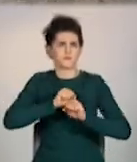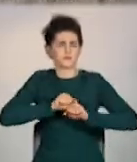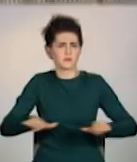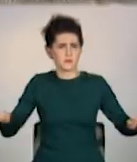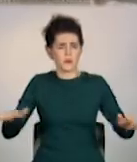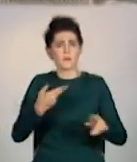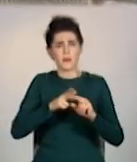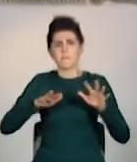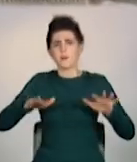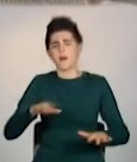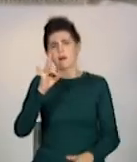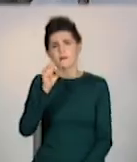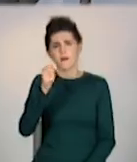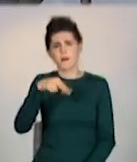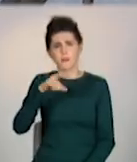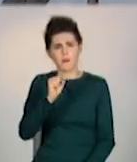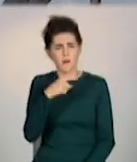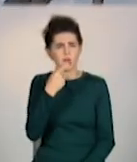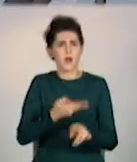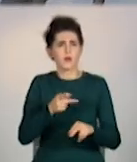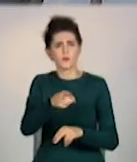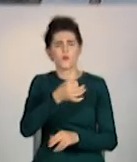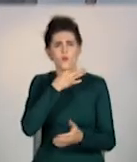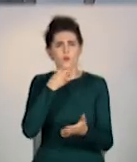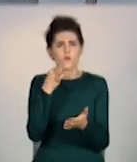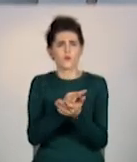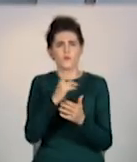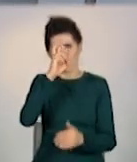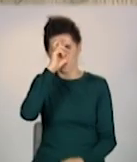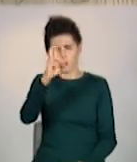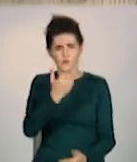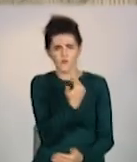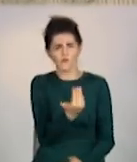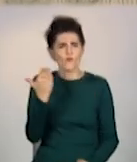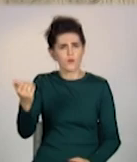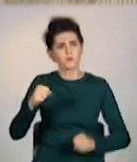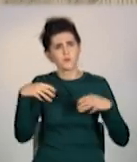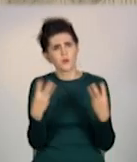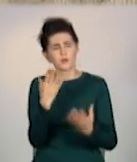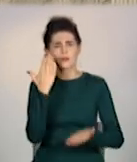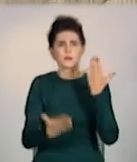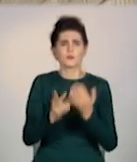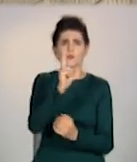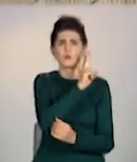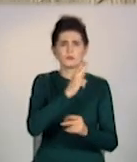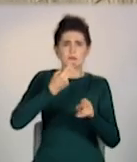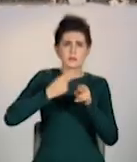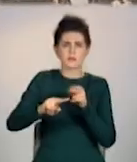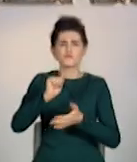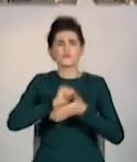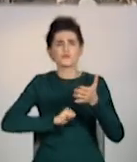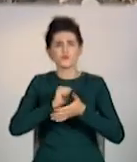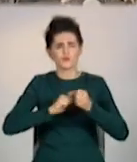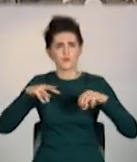раді нам повідомили, занедбана будова на балансі фонду Держмайна України. Підпал чи самозаймання, що стало причиною